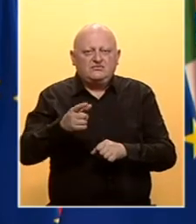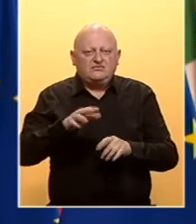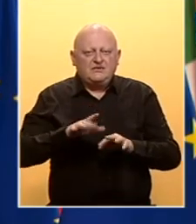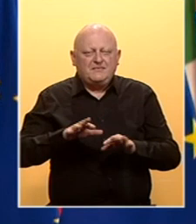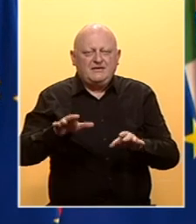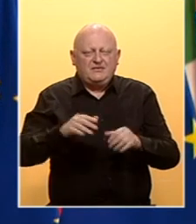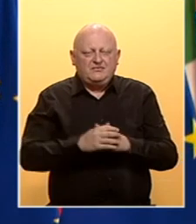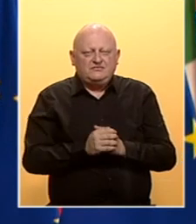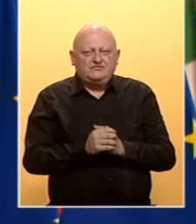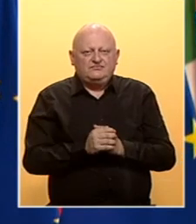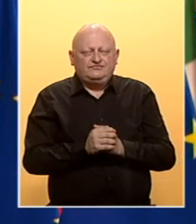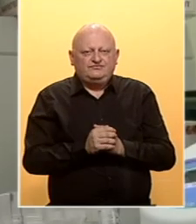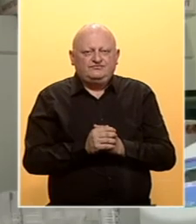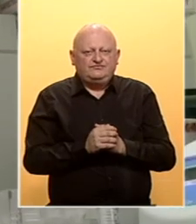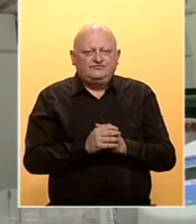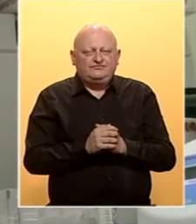pandemiju.